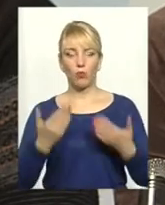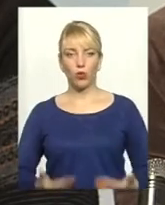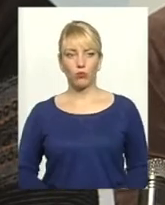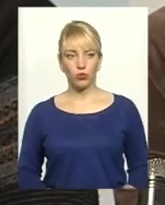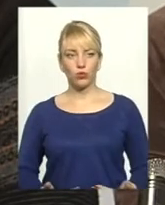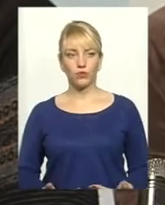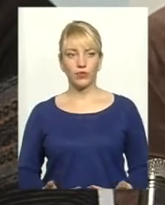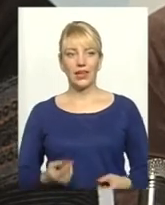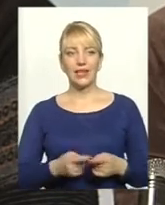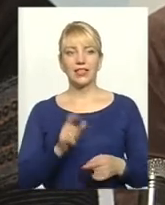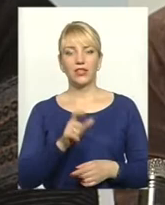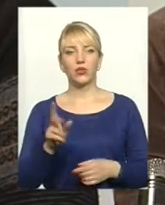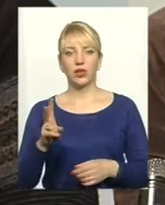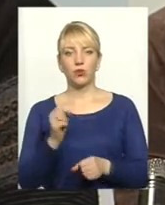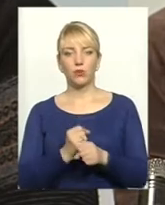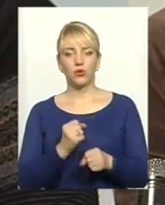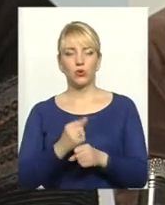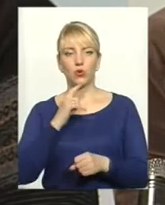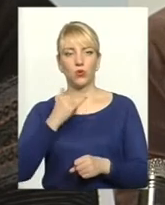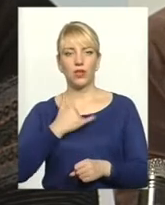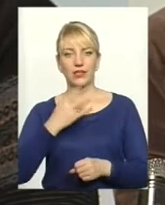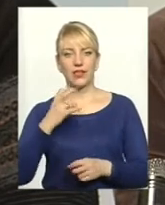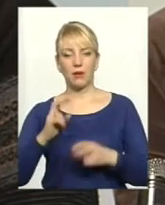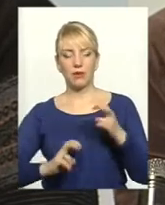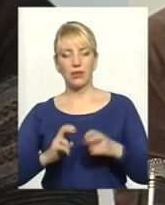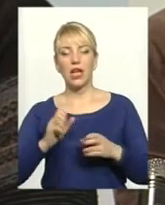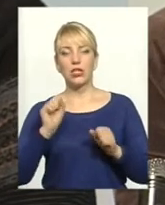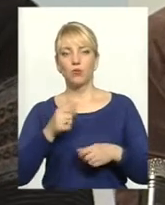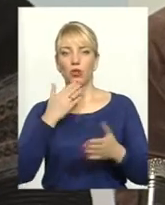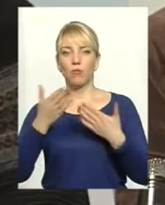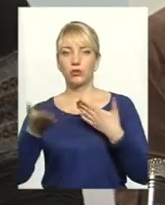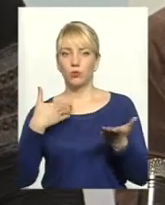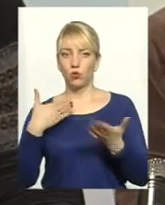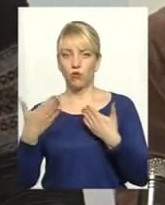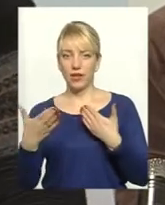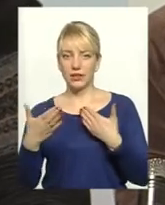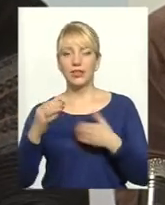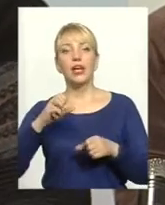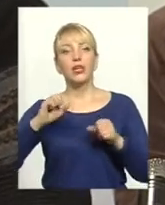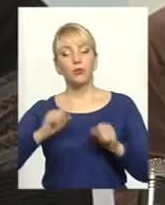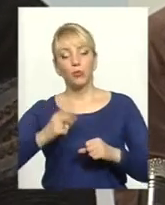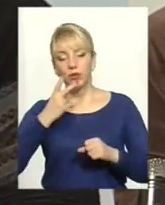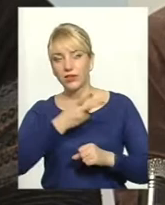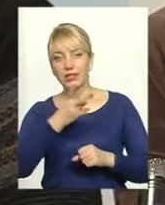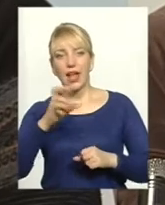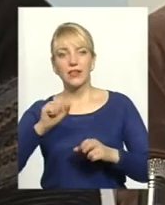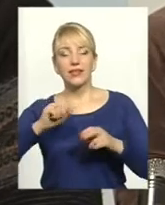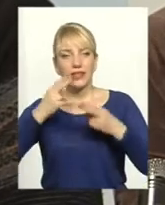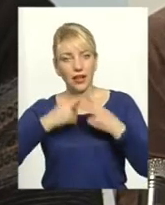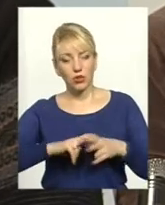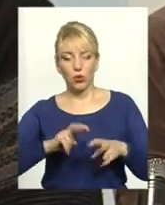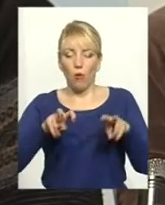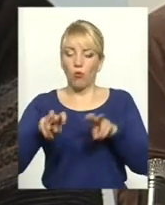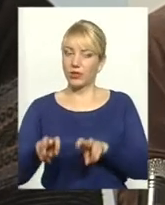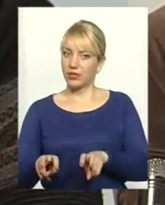тих людей, які працюють на нашому підприємстві. Вони змогли поспілкуватися, подивитися на техніку, посидіти в